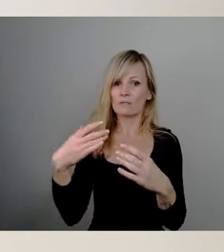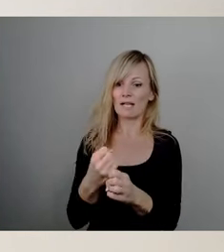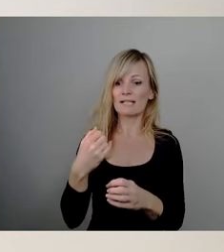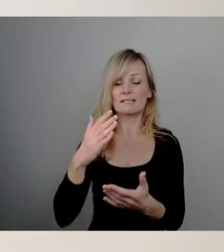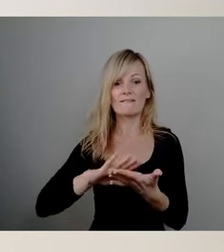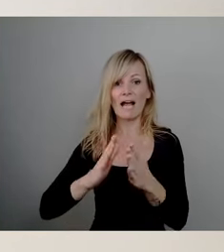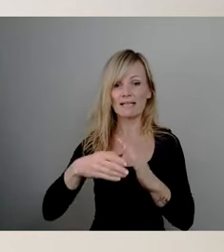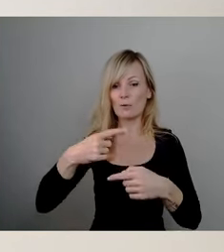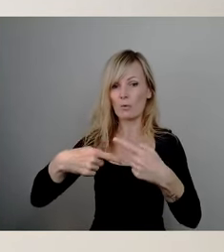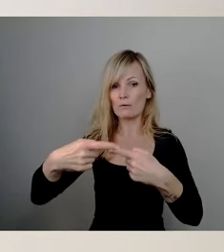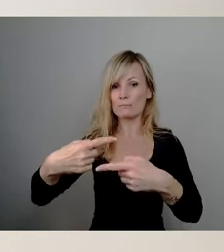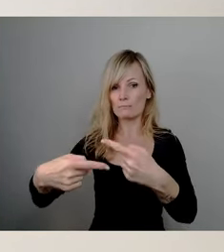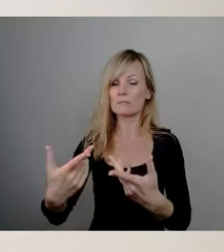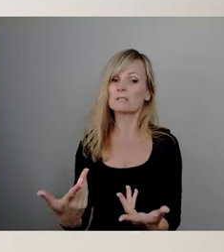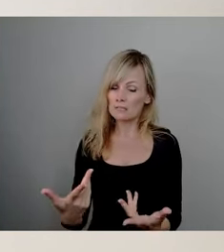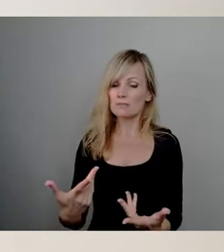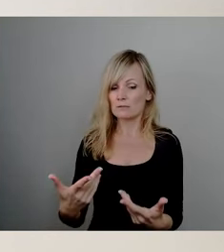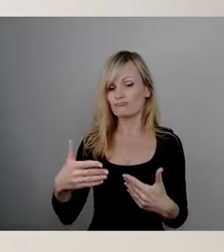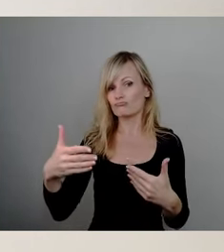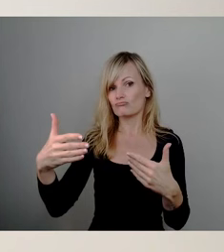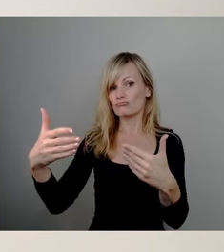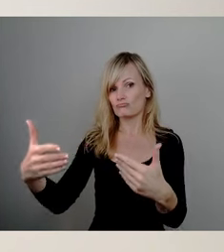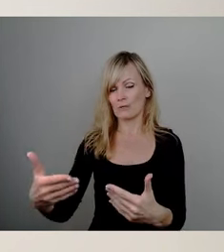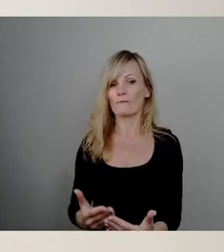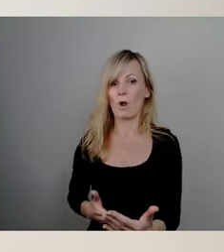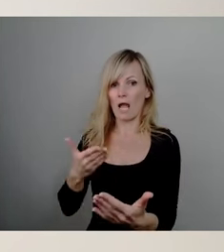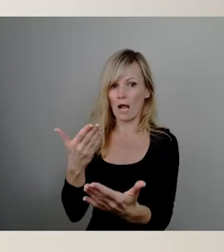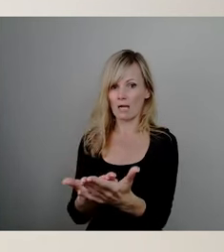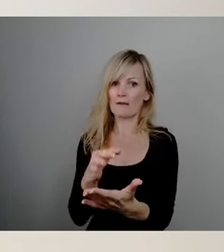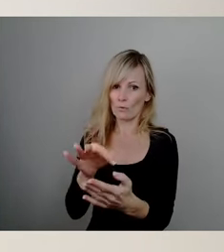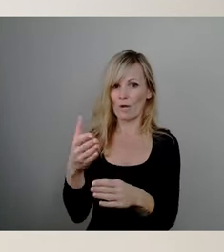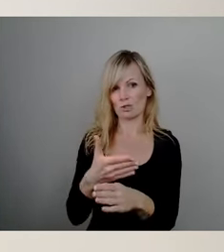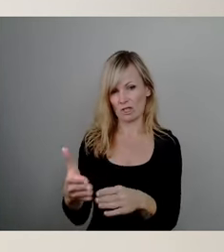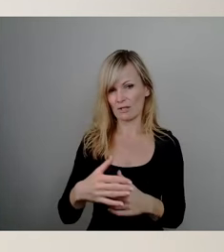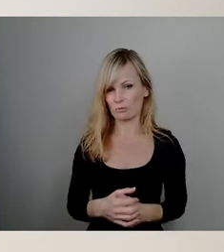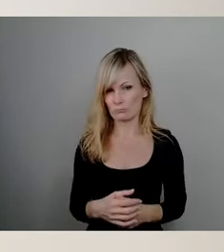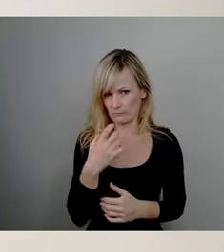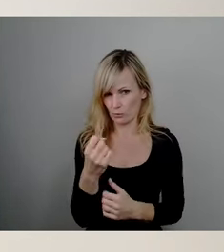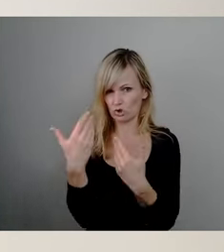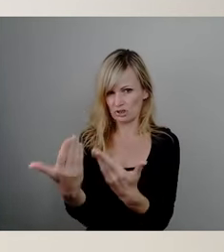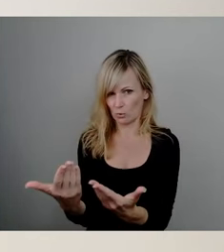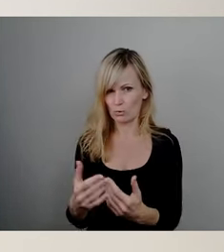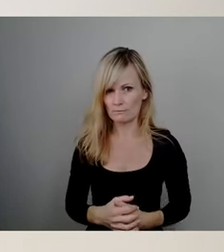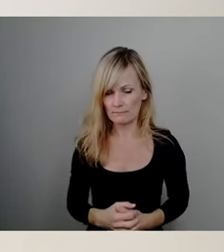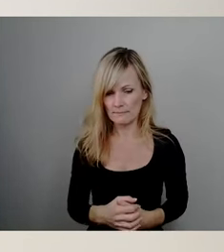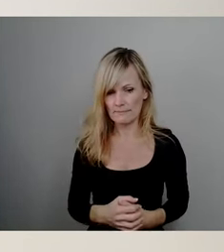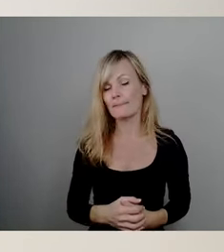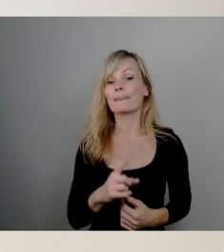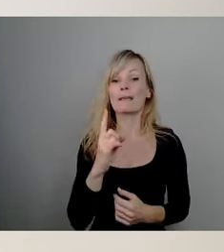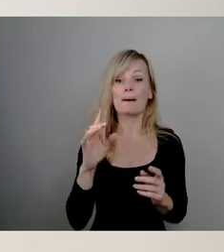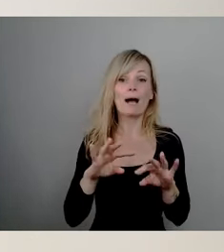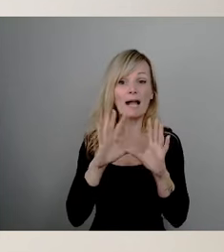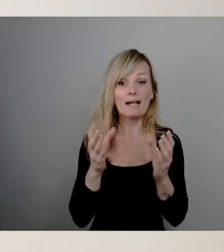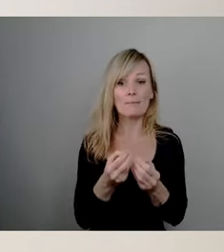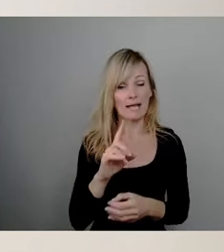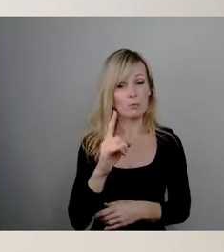sehr maßgebliche Sache, dann auch eine Vorlage vorlegen können zur Entscheidung. Aber grundsätzlich will ich nochmal betonen, unser Ziel